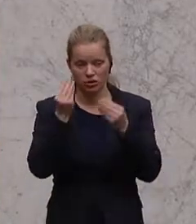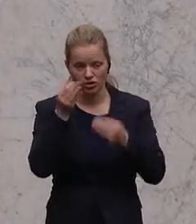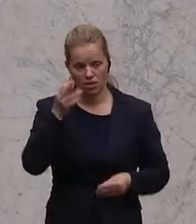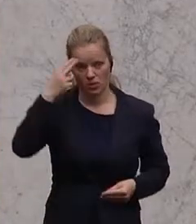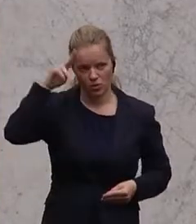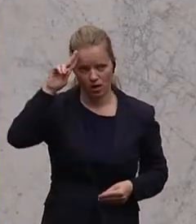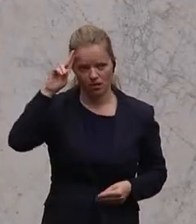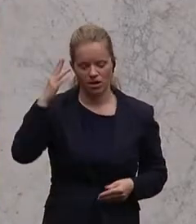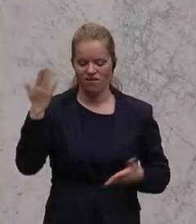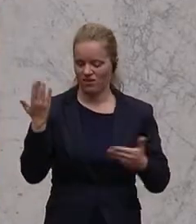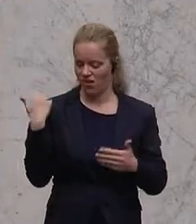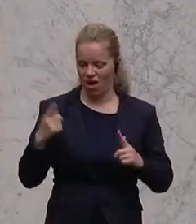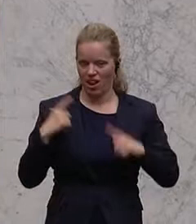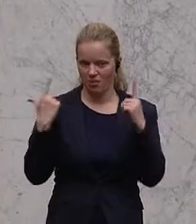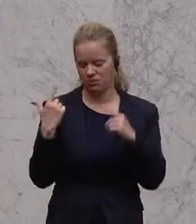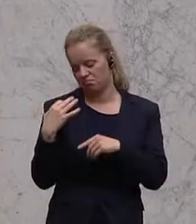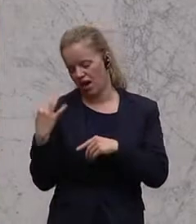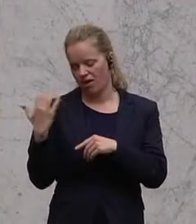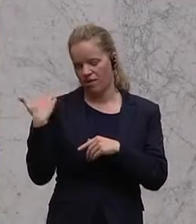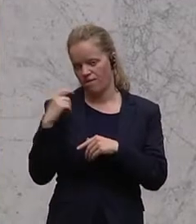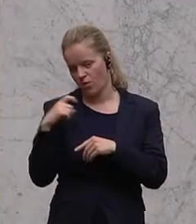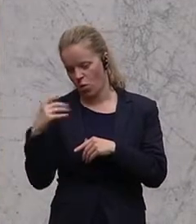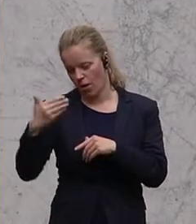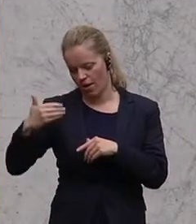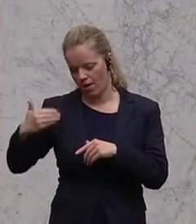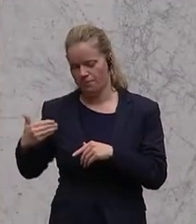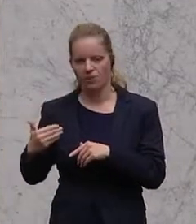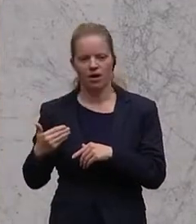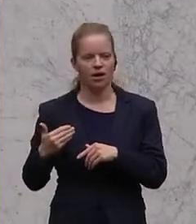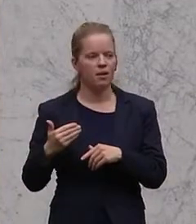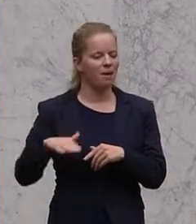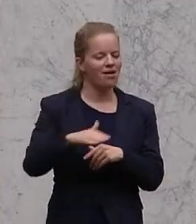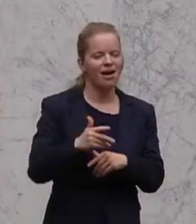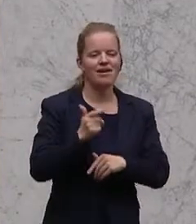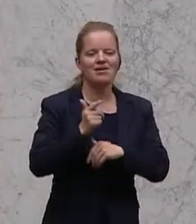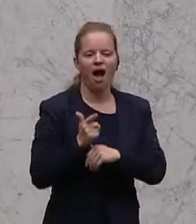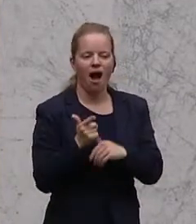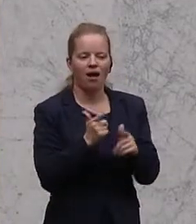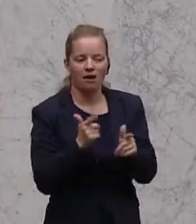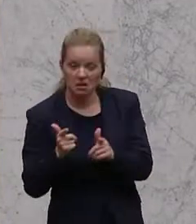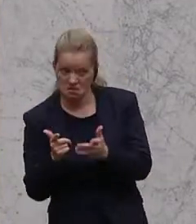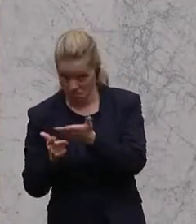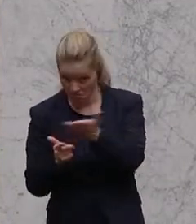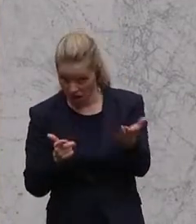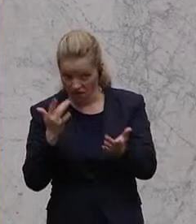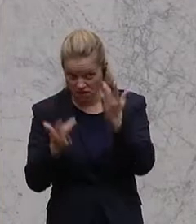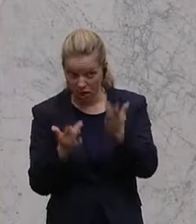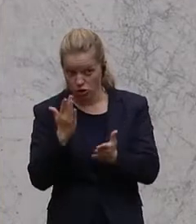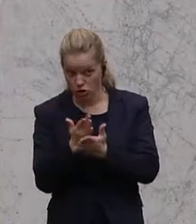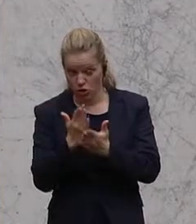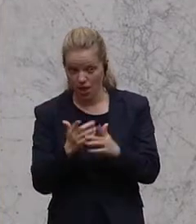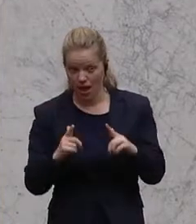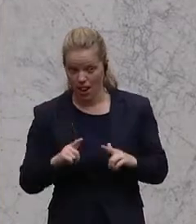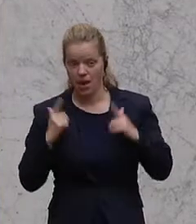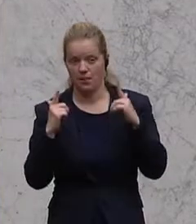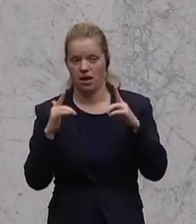Wochen erlebt haben, das kann man bei der Jagd auch erleben. Vielleicht hat der eine oder andere von Ihnen schon einmal eine Birkahn